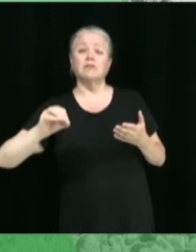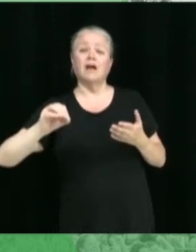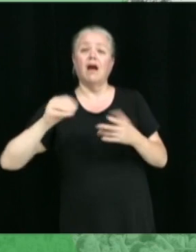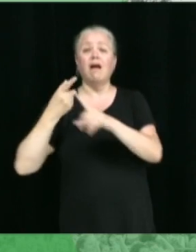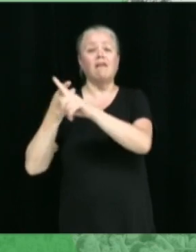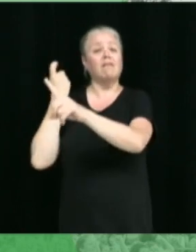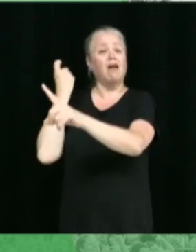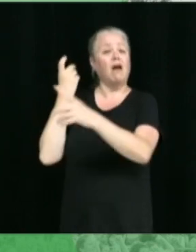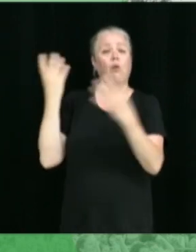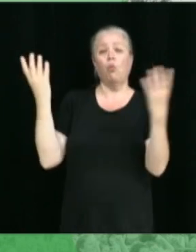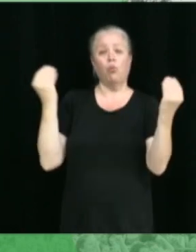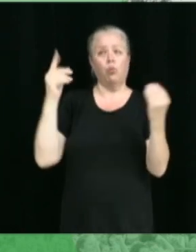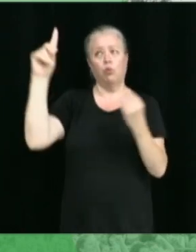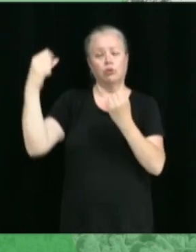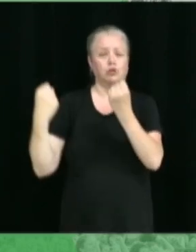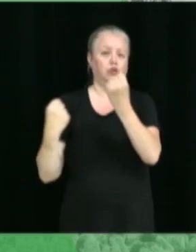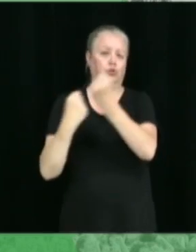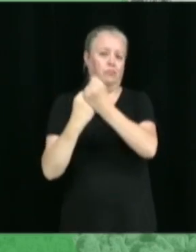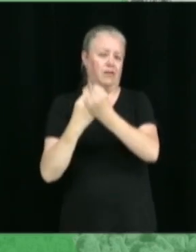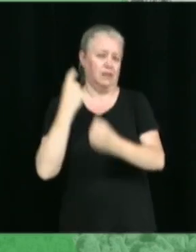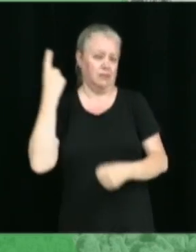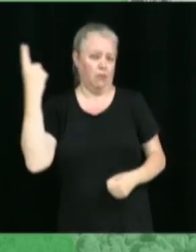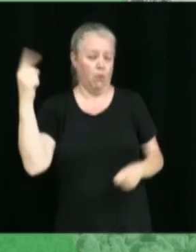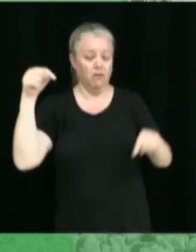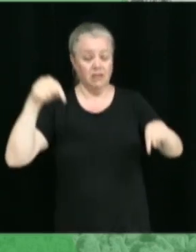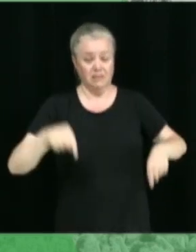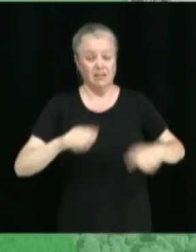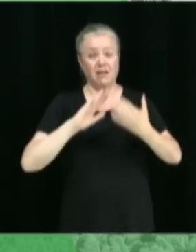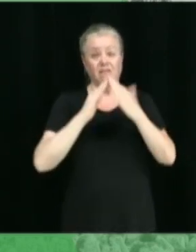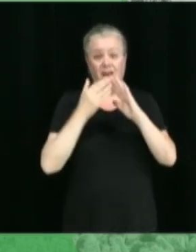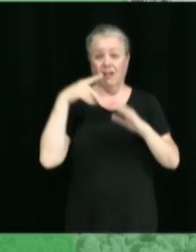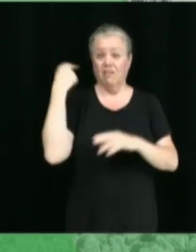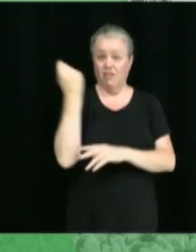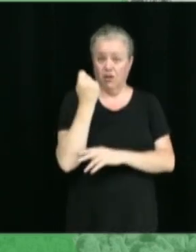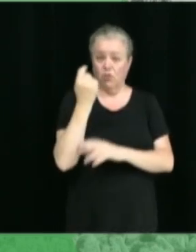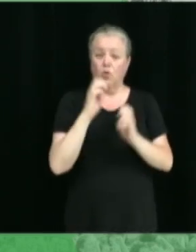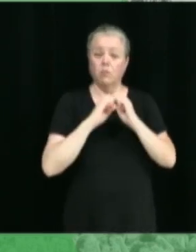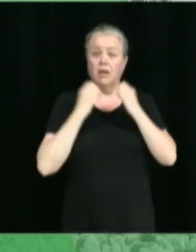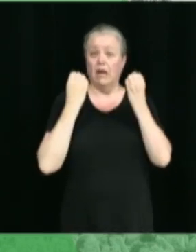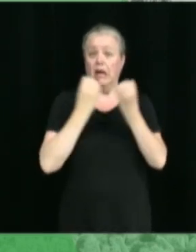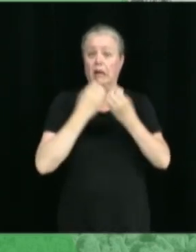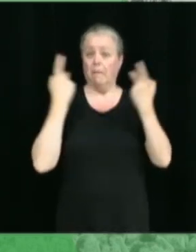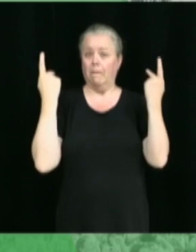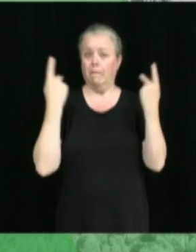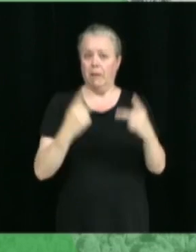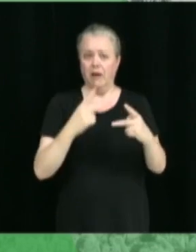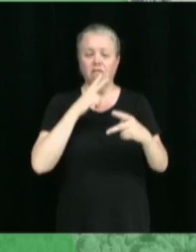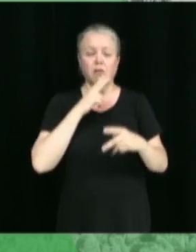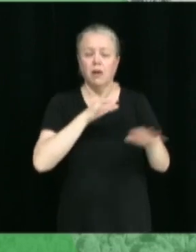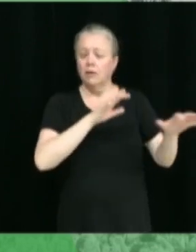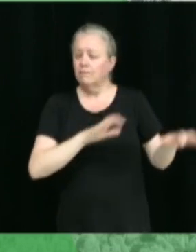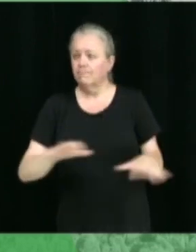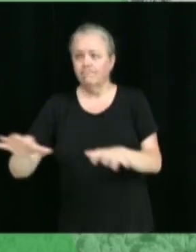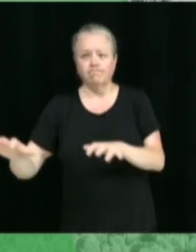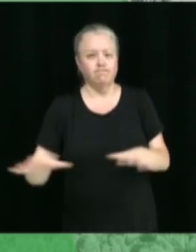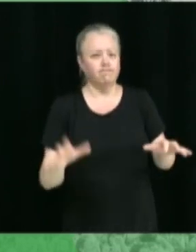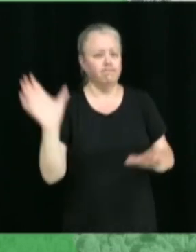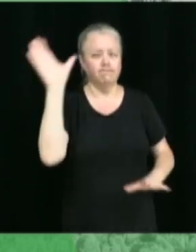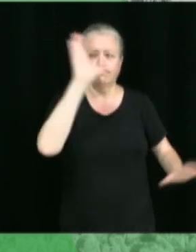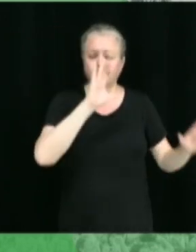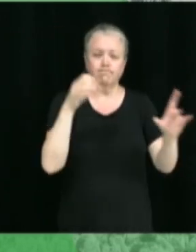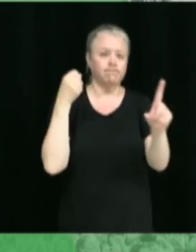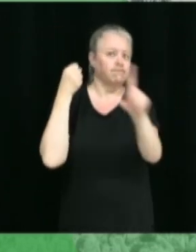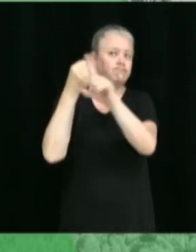Donc, encore une fois, la Ville de Victoriaville et ses équipes sont très proactives pour aller chercher le maximum de subventions